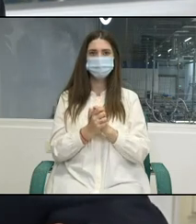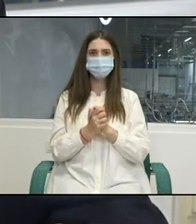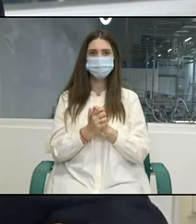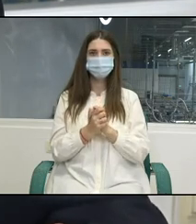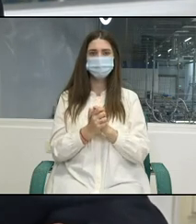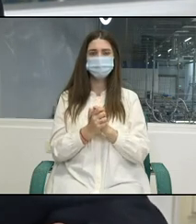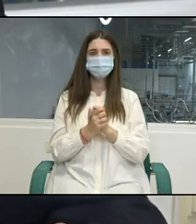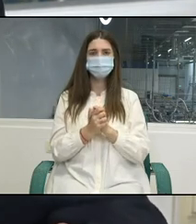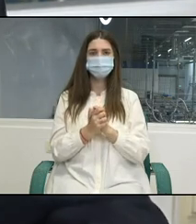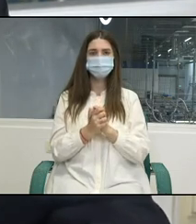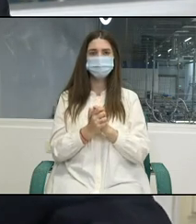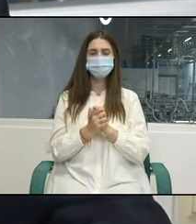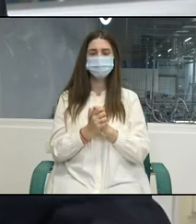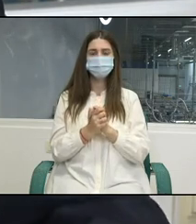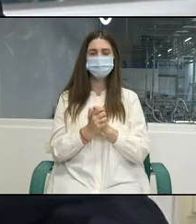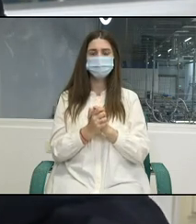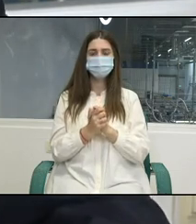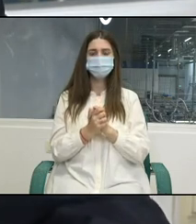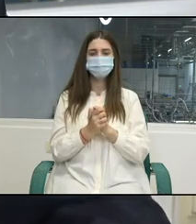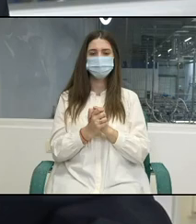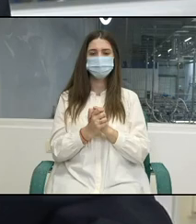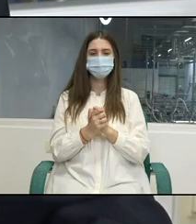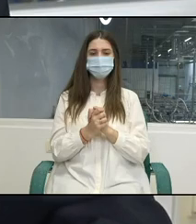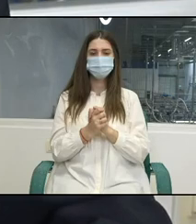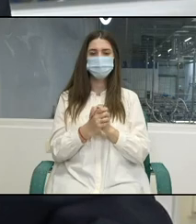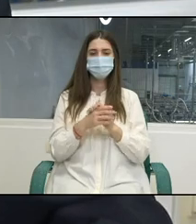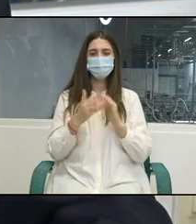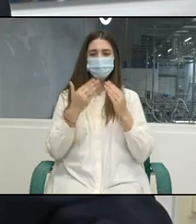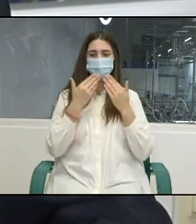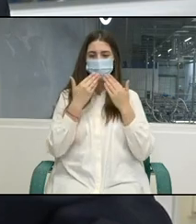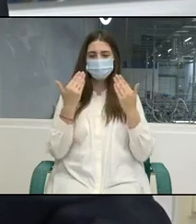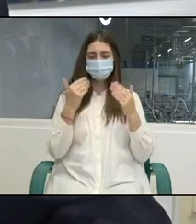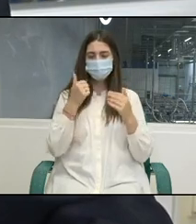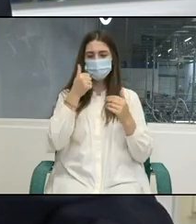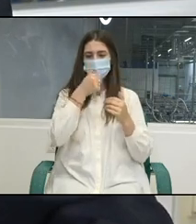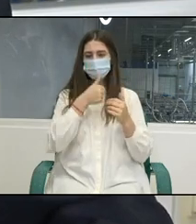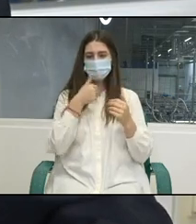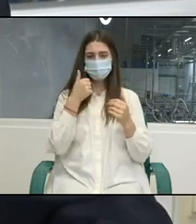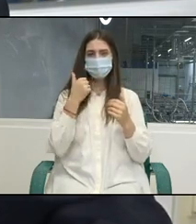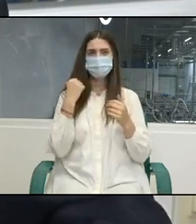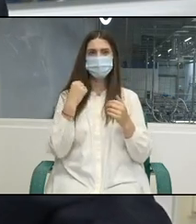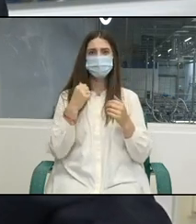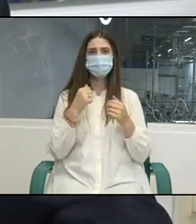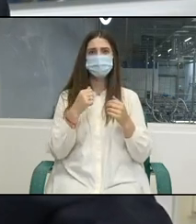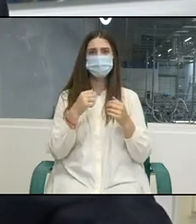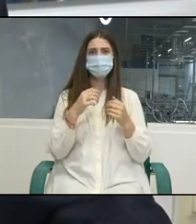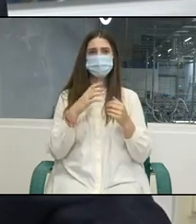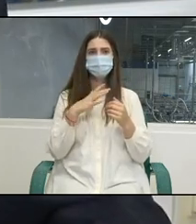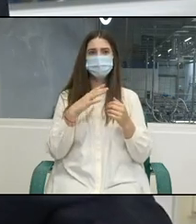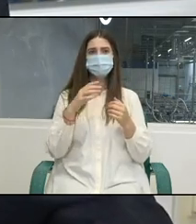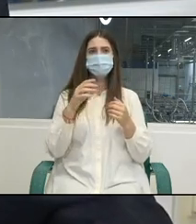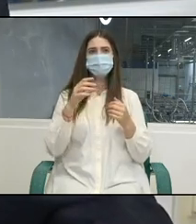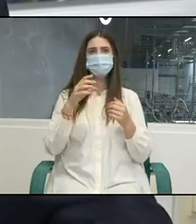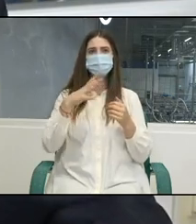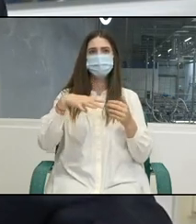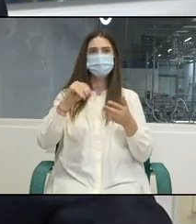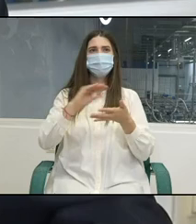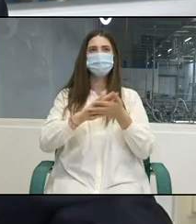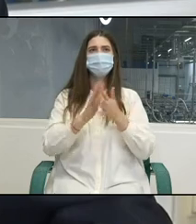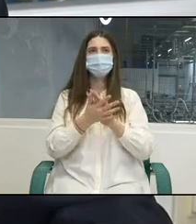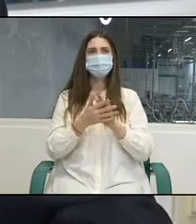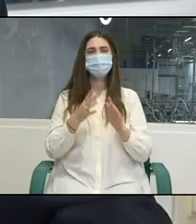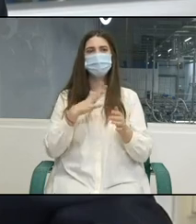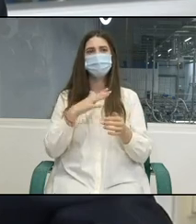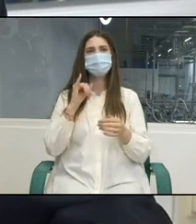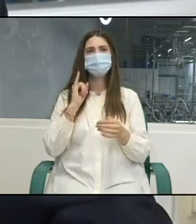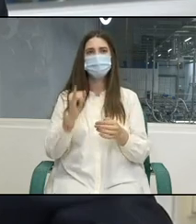eficient. Însă, spre regret, în ultimii ani trebuie să menționăm că a fost un dialog social ineficient la toate nivelurile și la nivel